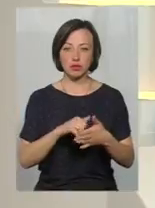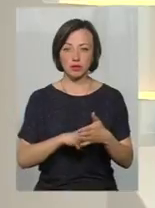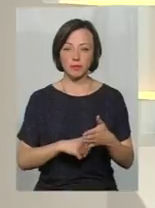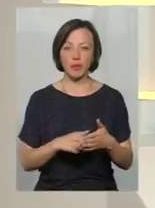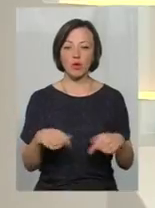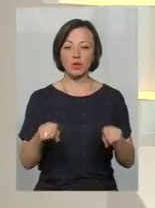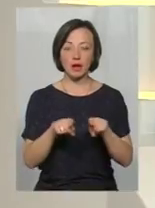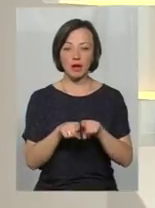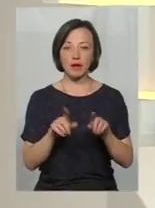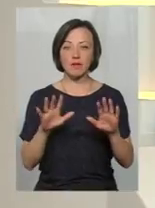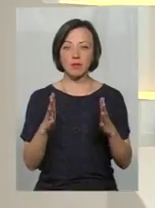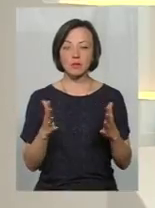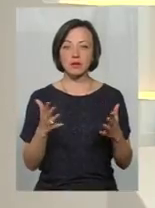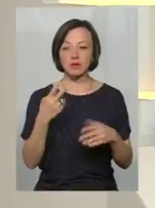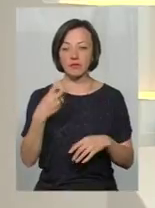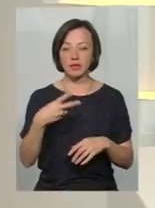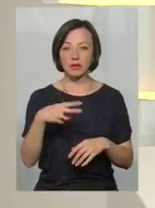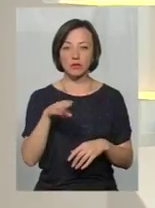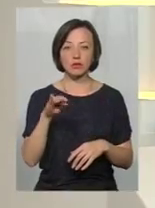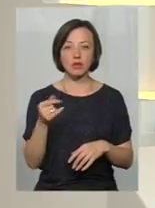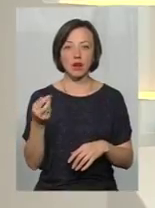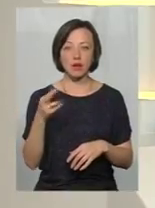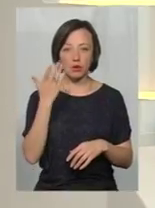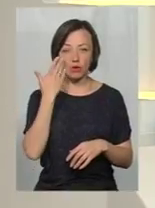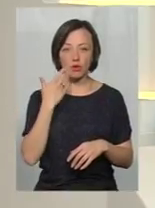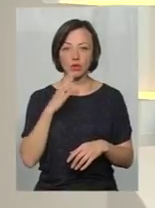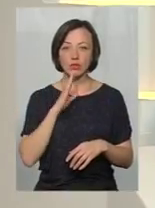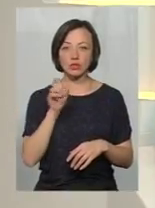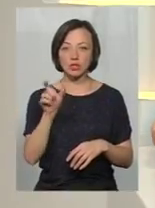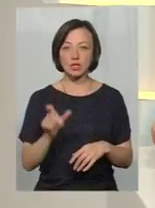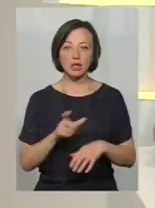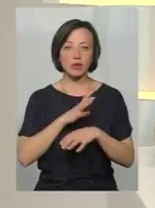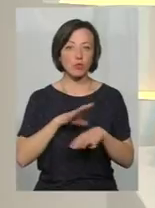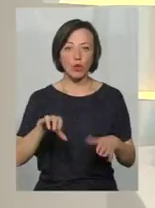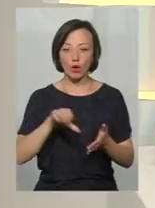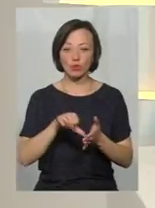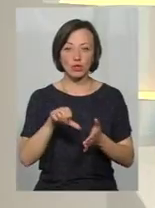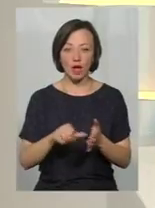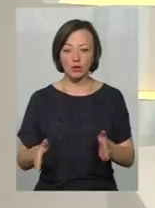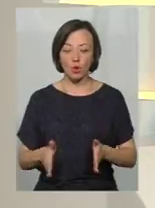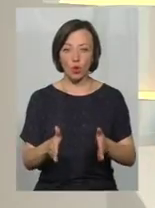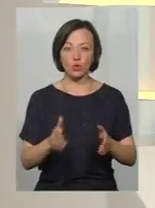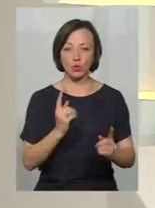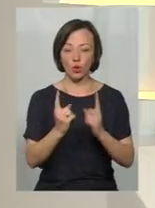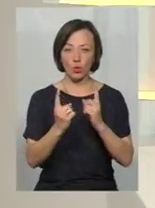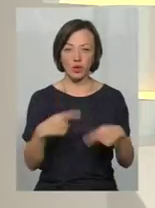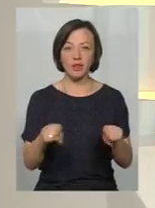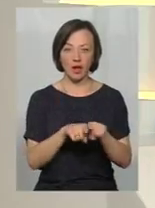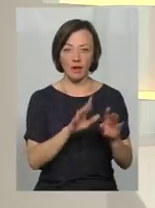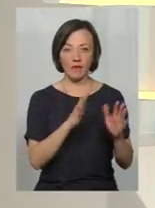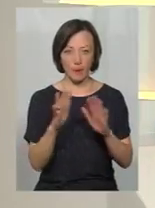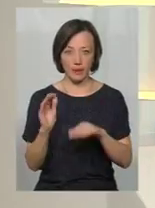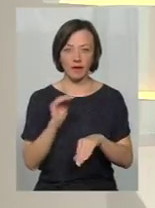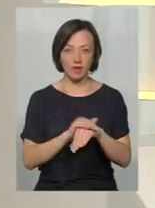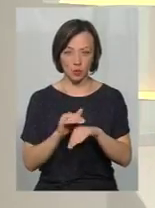таких випадках, які стався 20 травня, коли жінка навіть не була учасником взагалі дорожнього руху, такі випадки